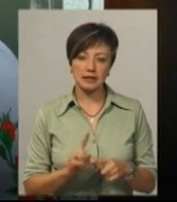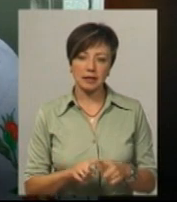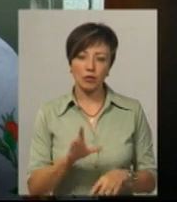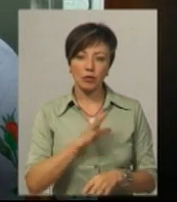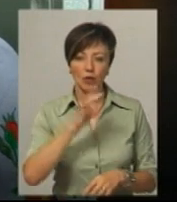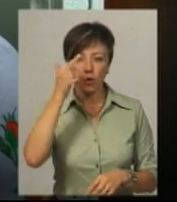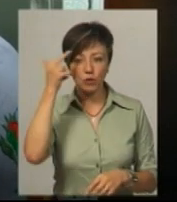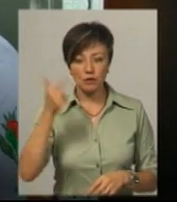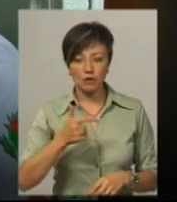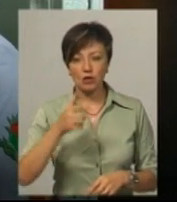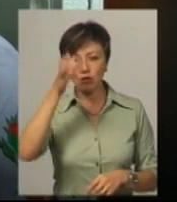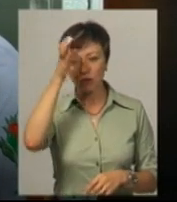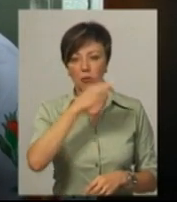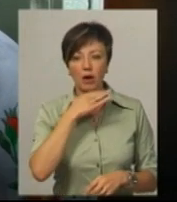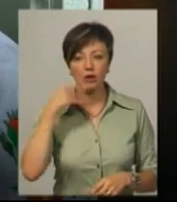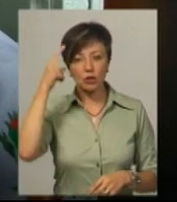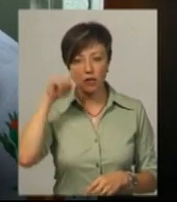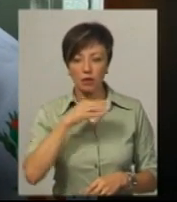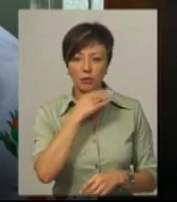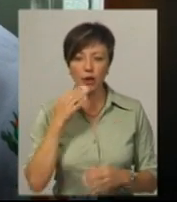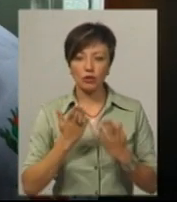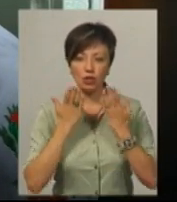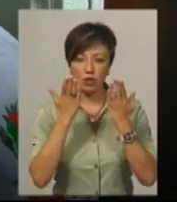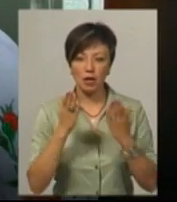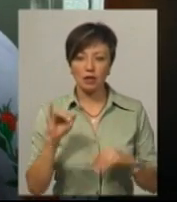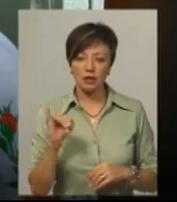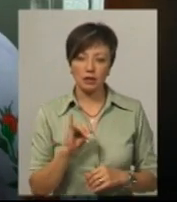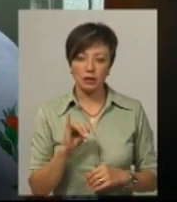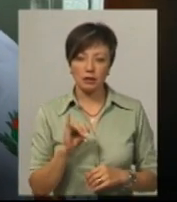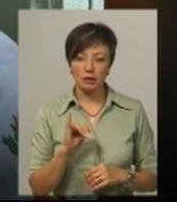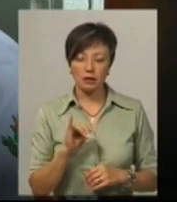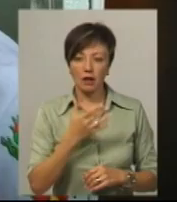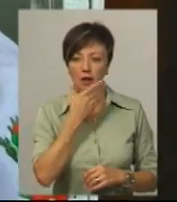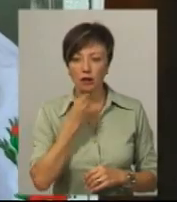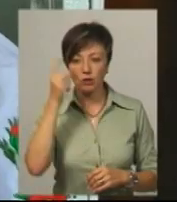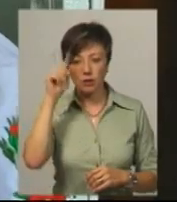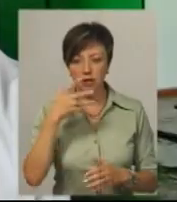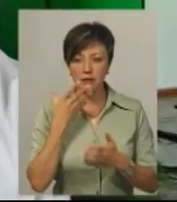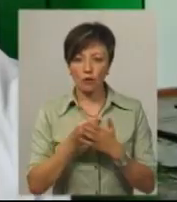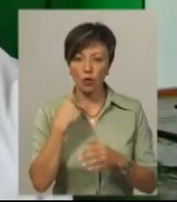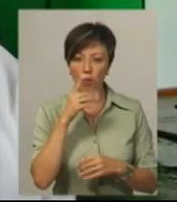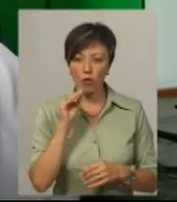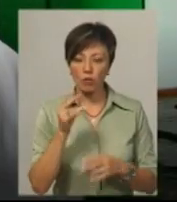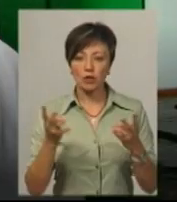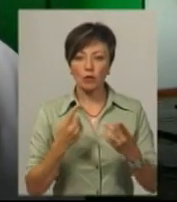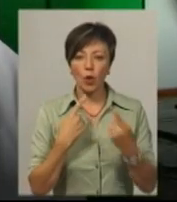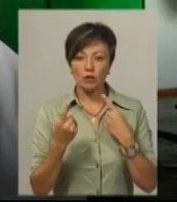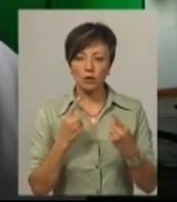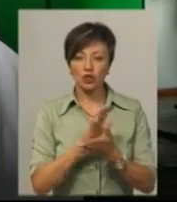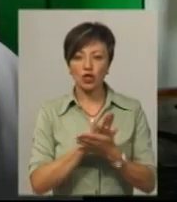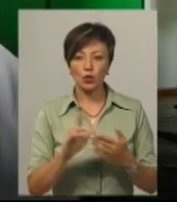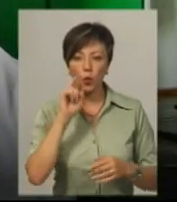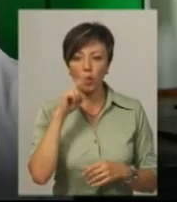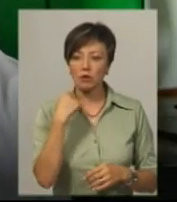освіченою, багато знати, багато читати і гарно знати свою мову. Потрібно розмовляти чисто